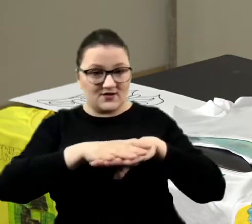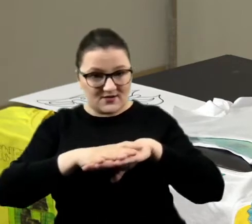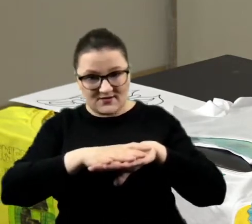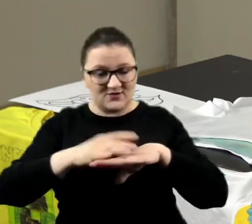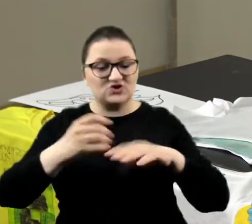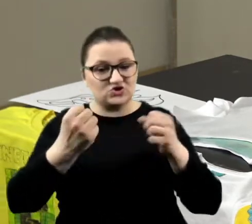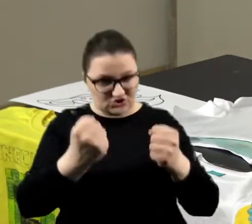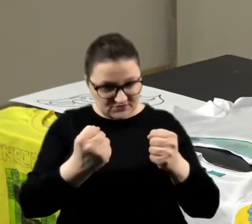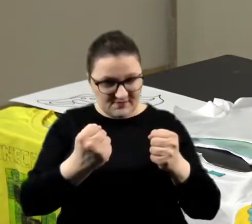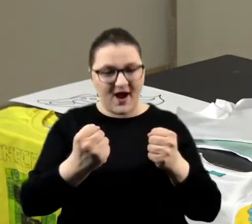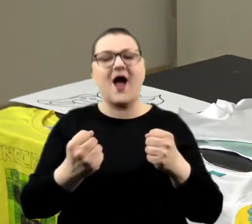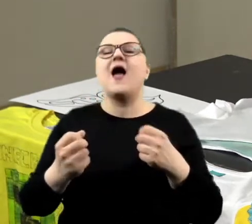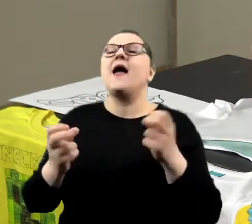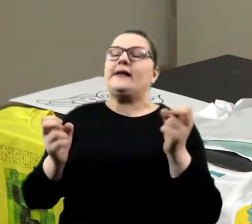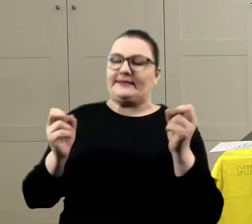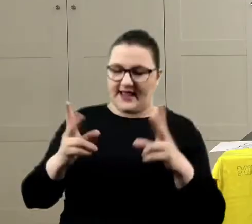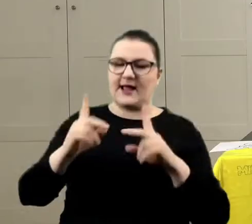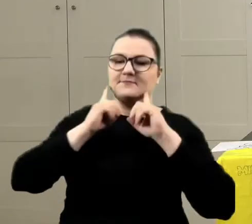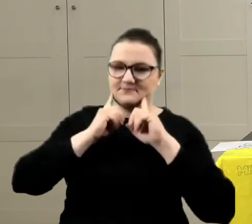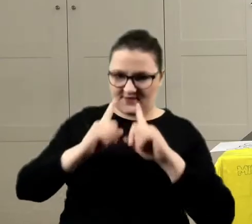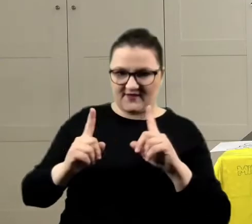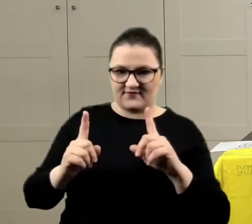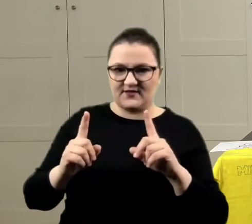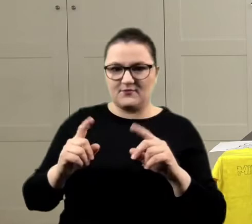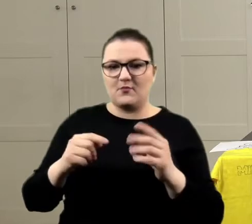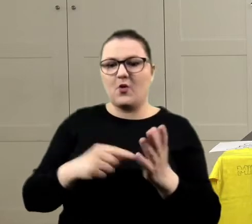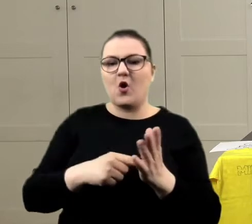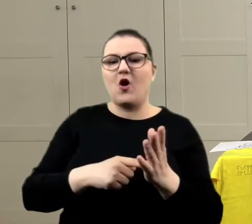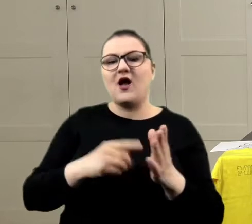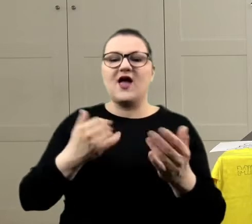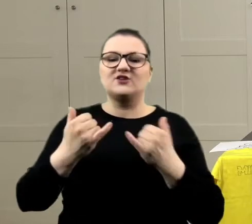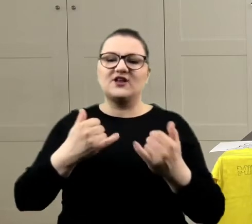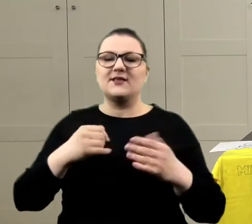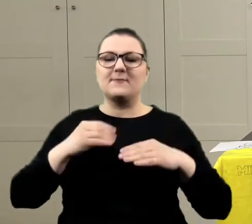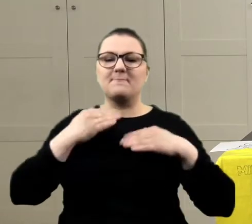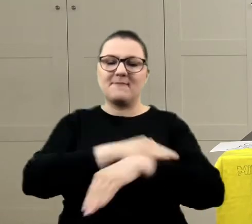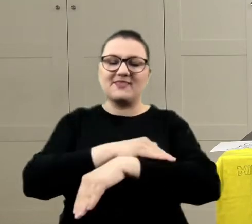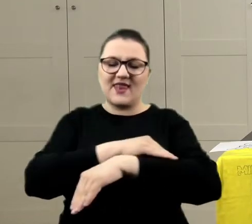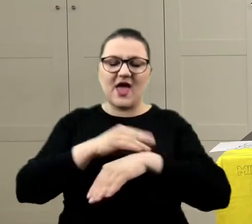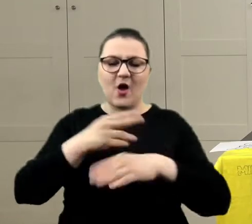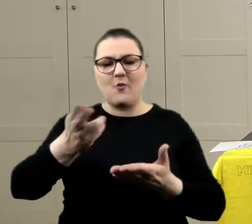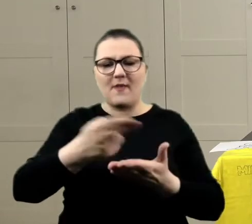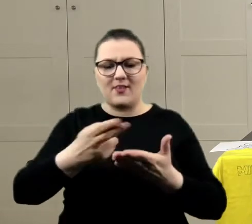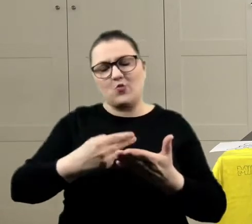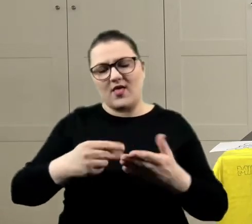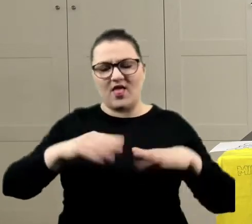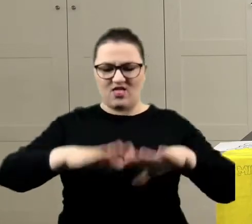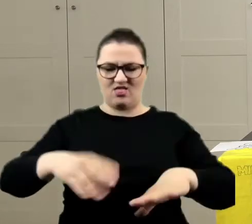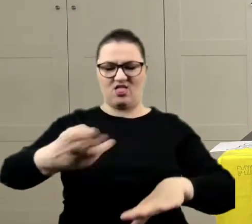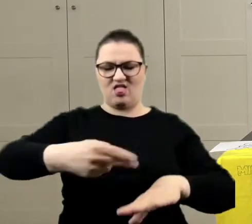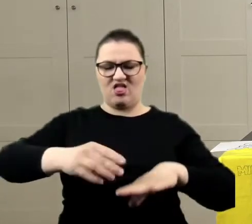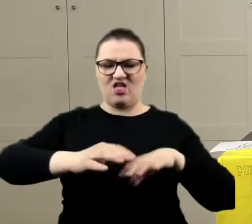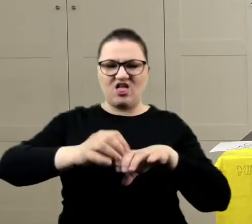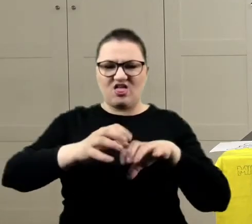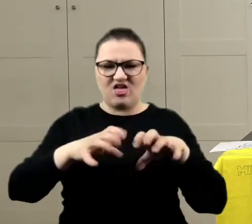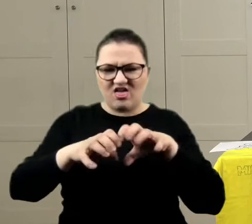To jest też prawda, bo zobaczcie, gdybyśmy malowali na takiej, która tak sobie leży, to ona nam się marszczy i o to Helence